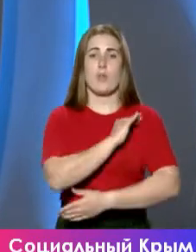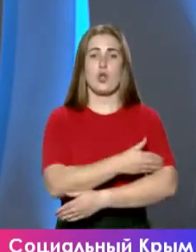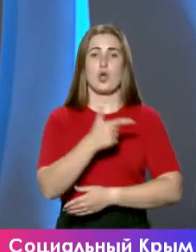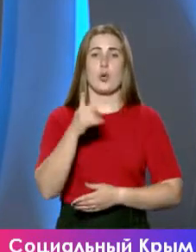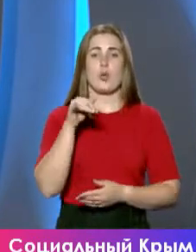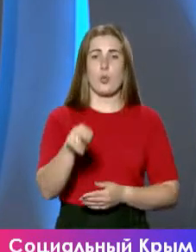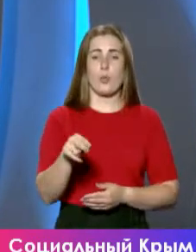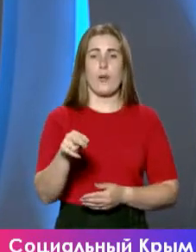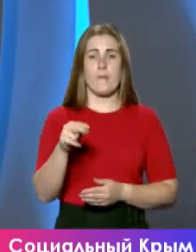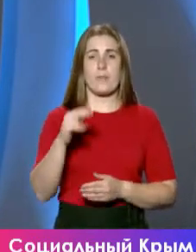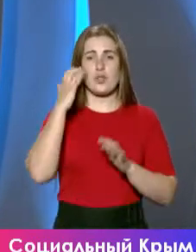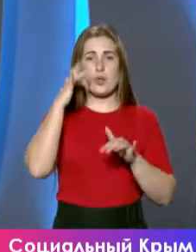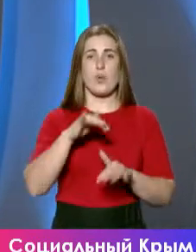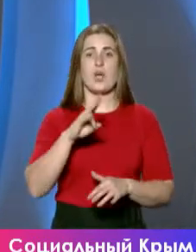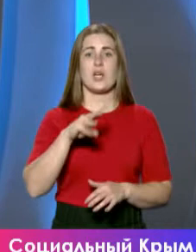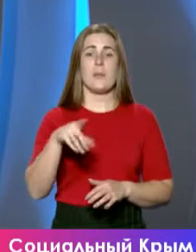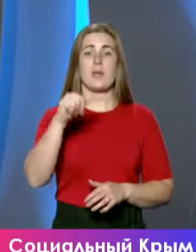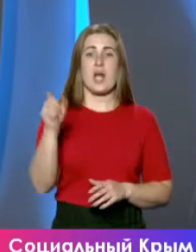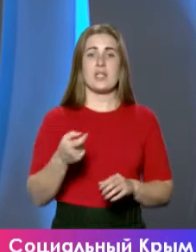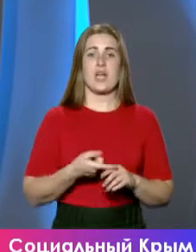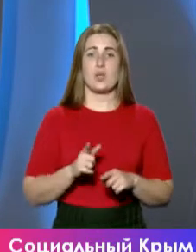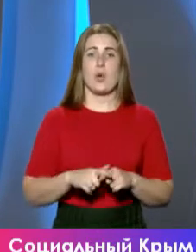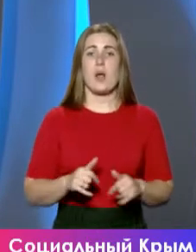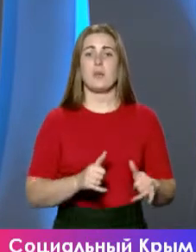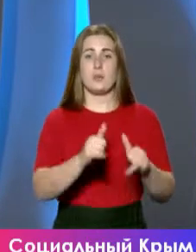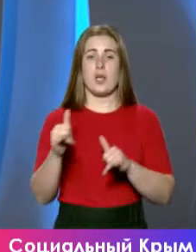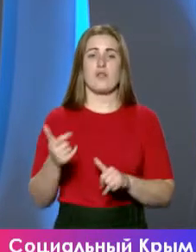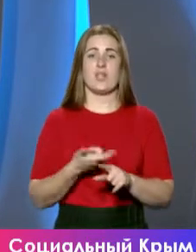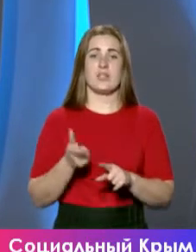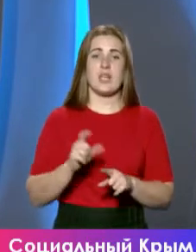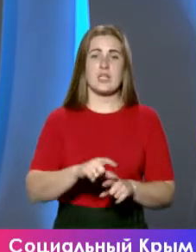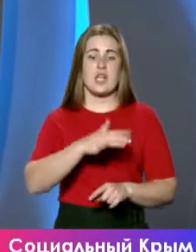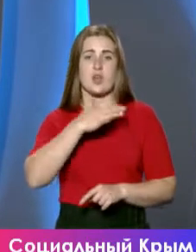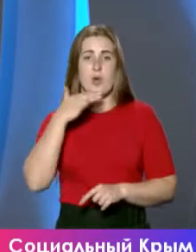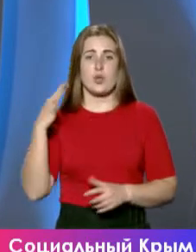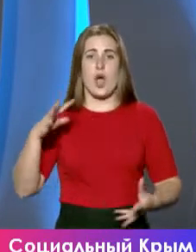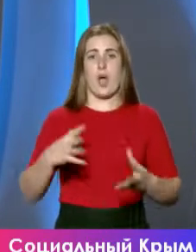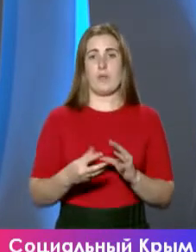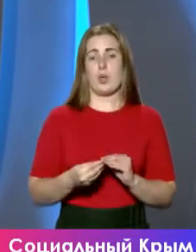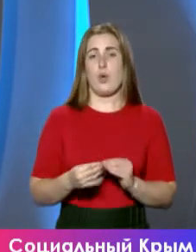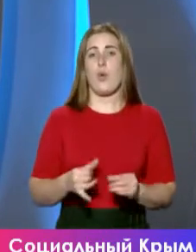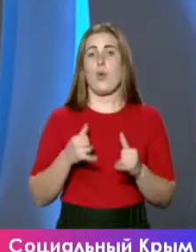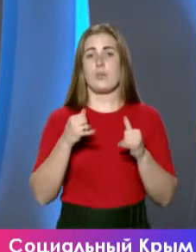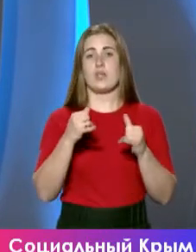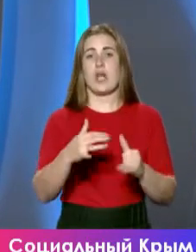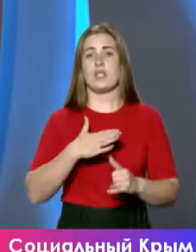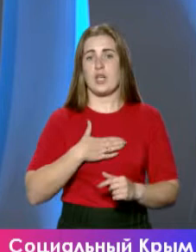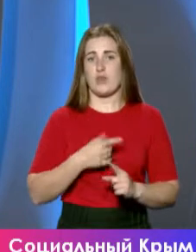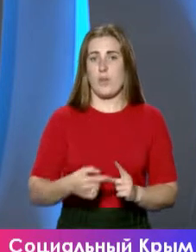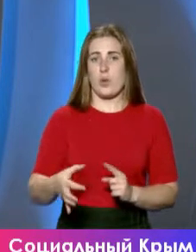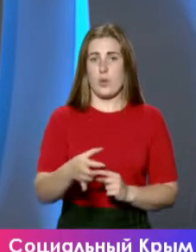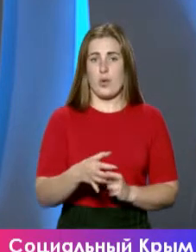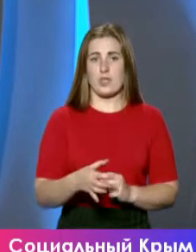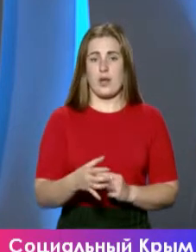Черного моря, Крымгаз, который обеспечивает достаточно большой объем для нашего полуострова